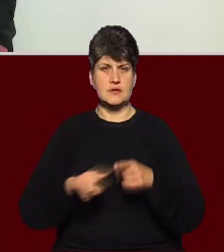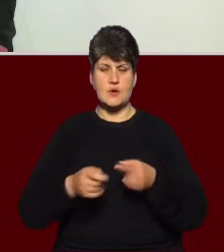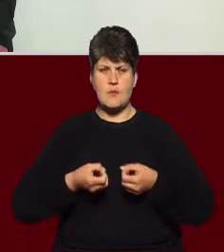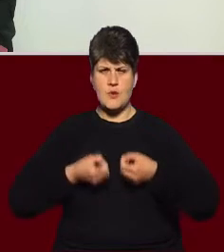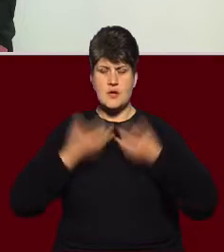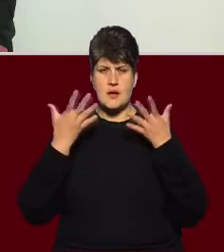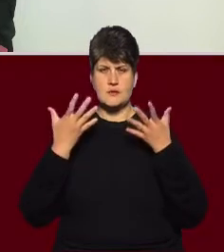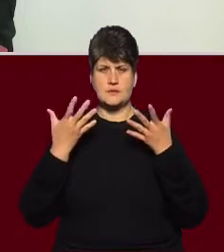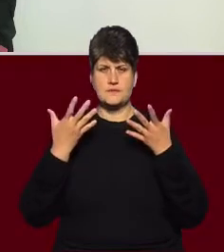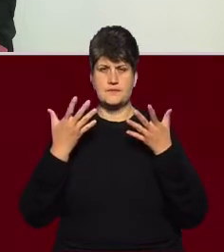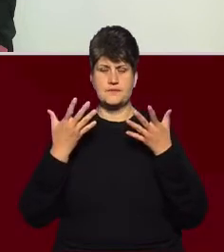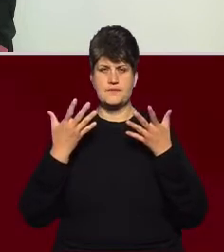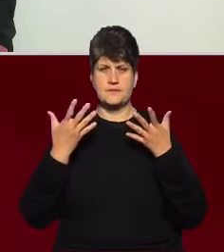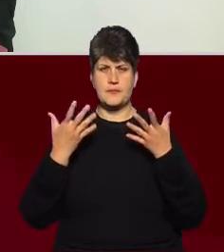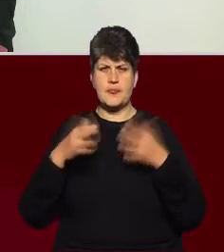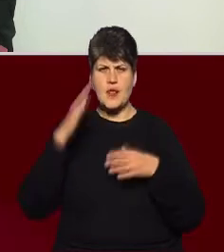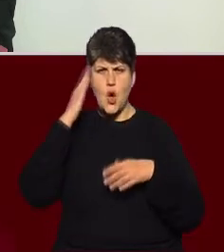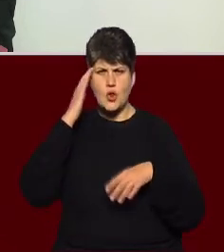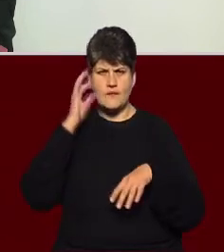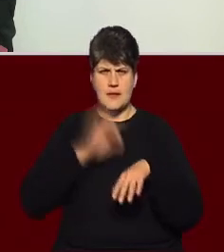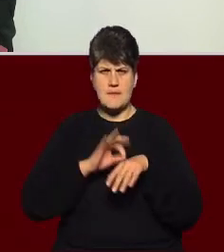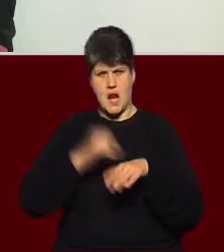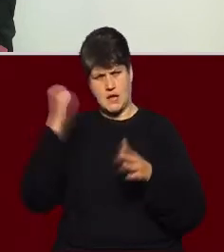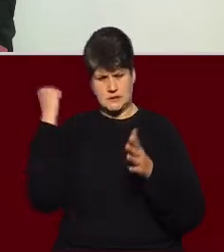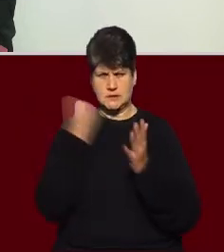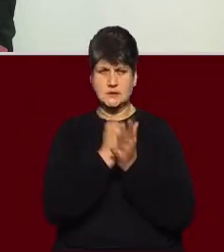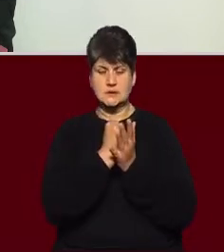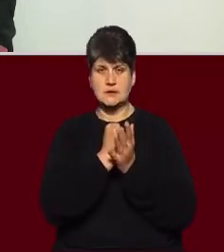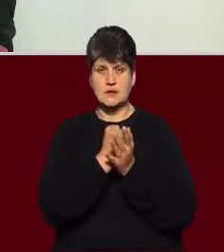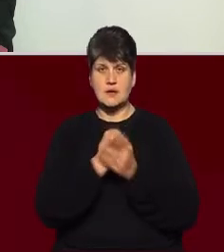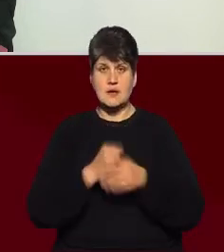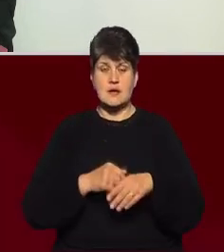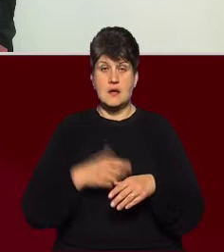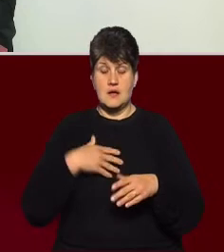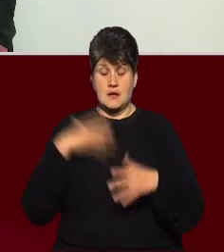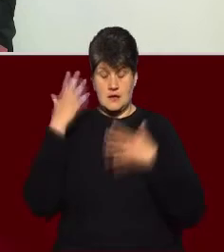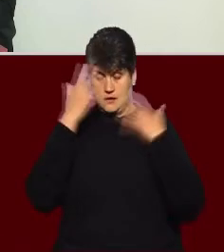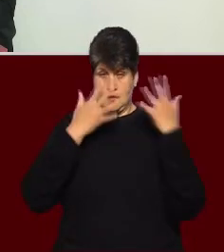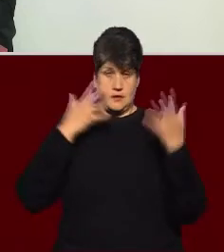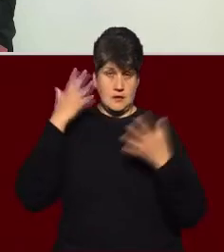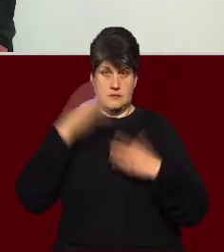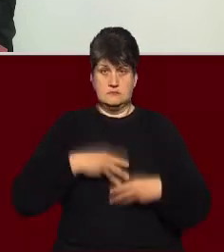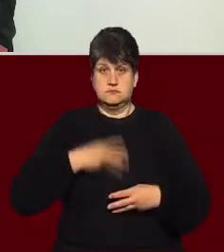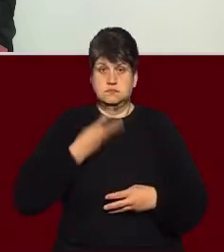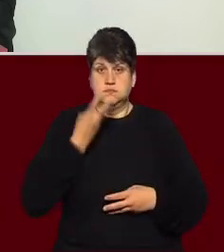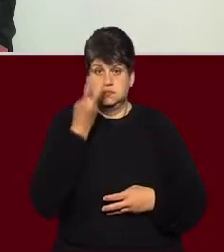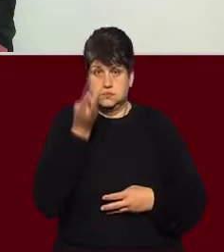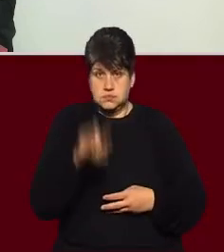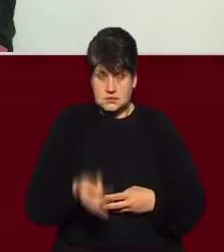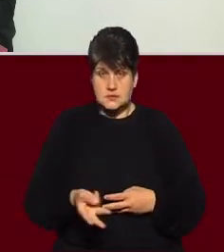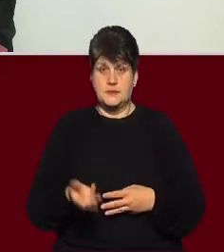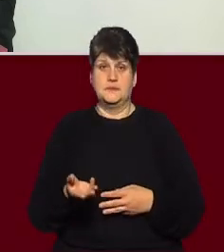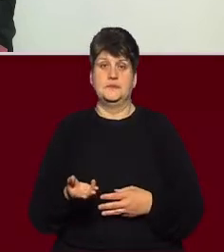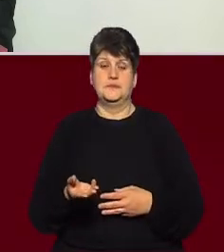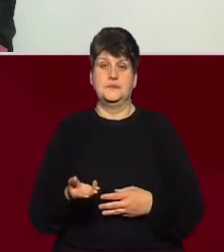головного болю, який супроводжується порушенням свідомості, нудотою, блювотою, а також